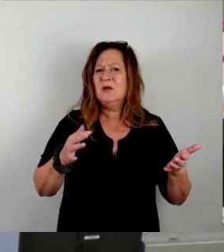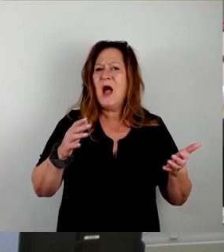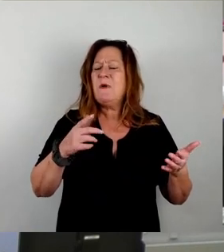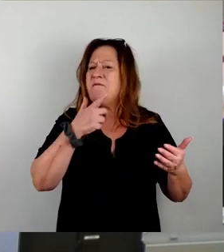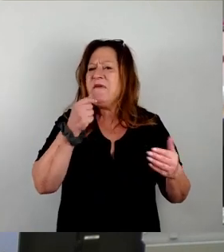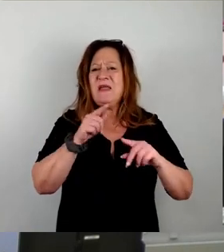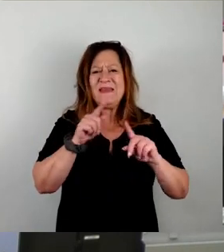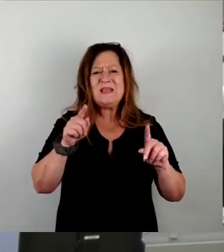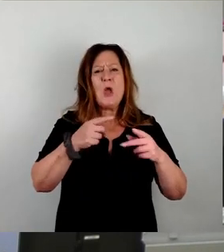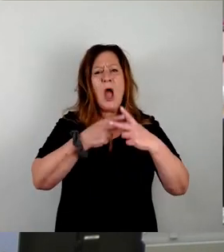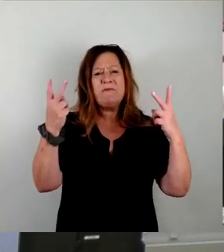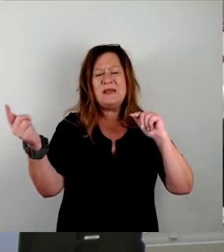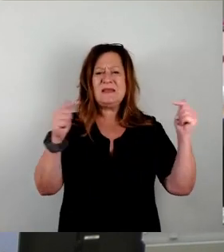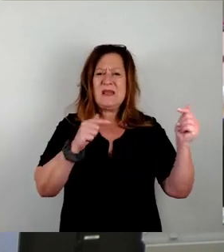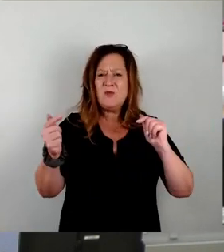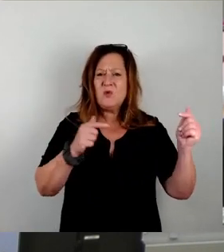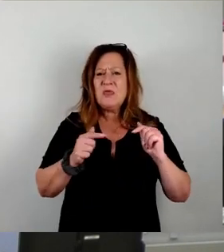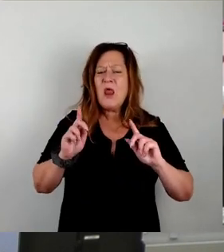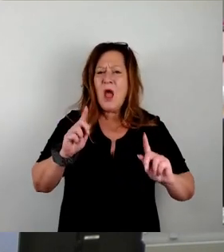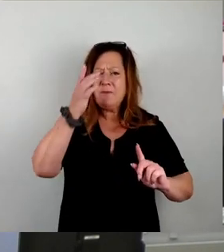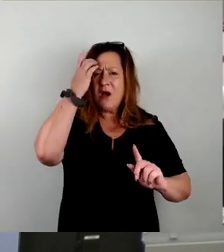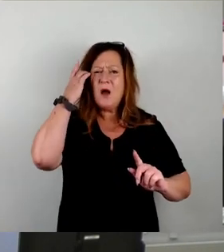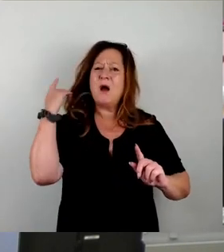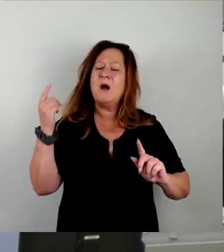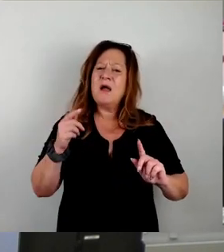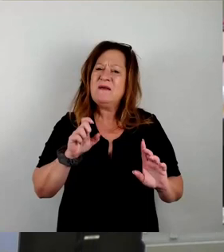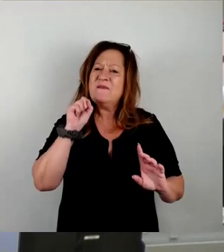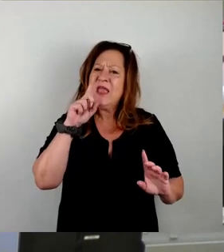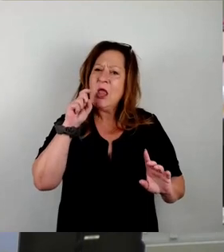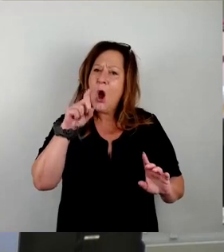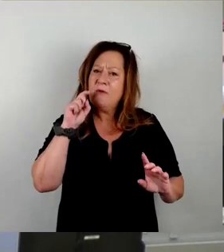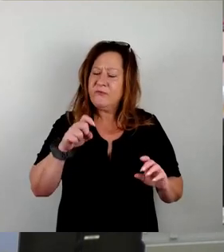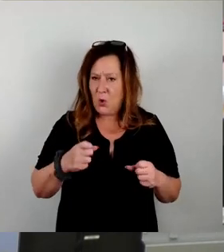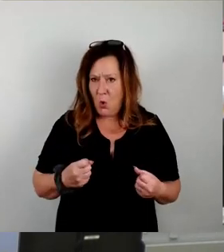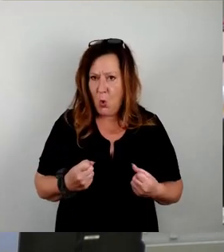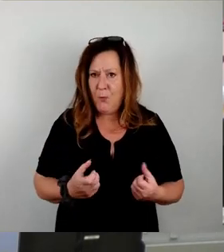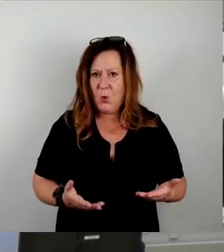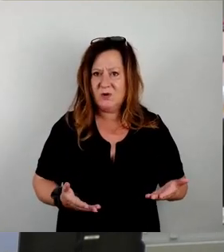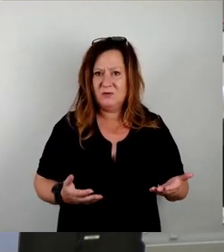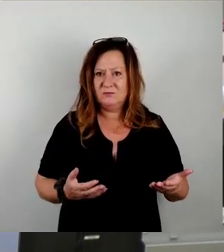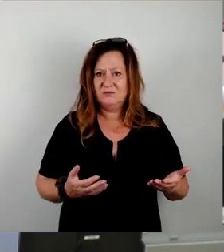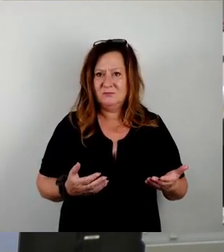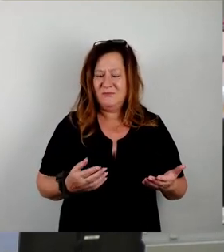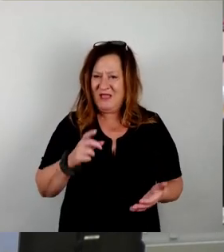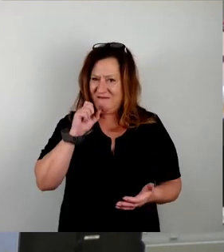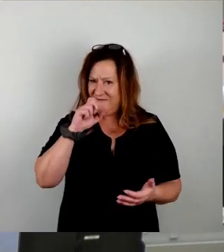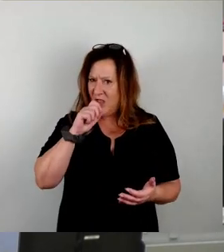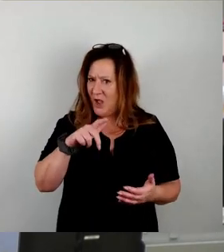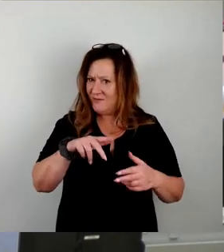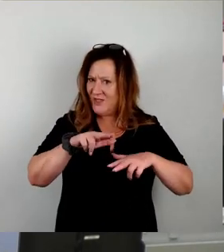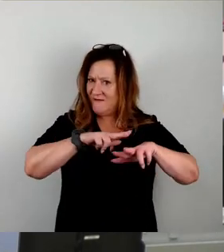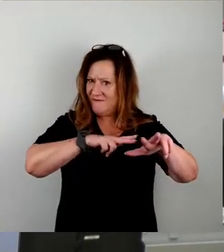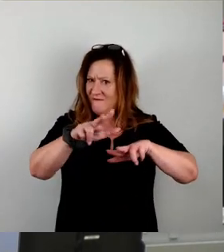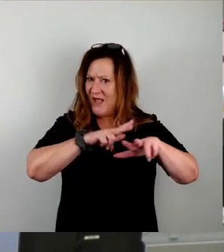diskutiert wissen. Wie oft wird denn geübt? Wie oft setzt sich denn der Verwaltungsstab zusammen?